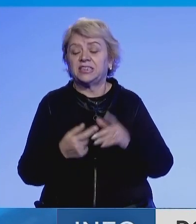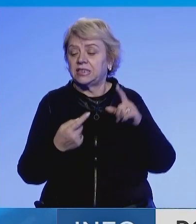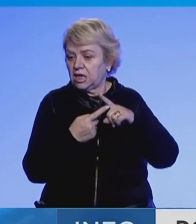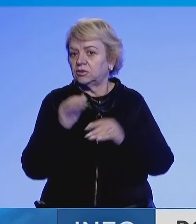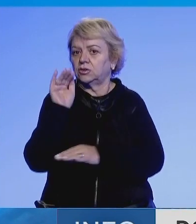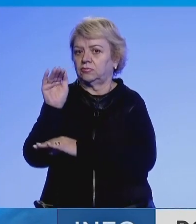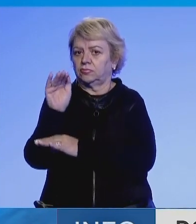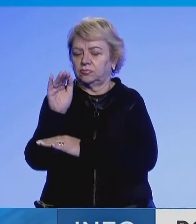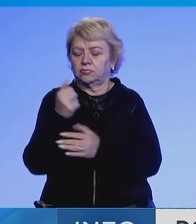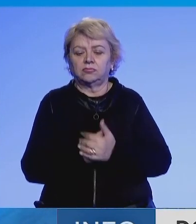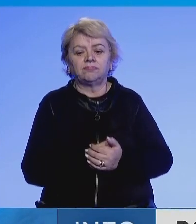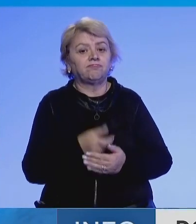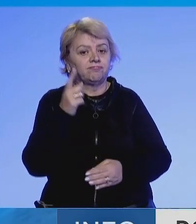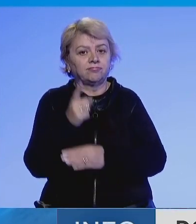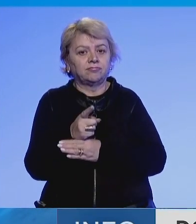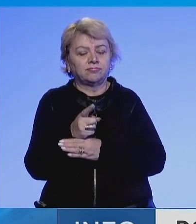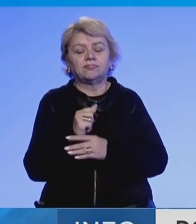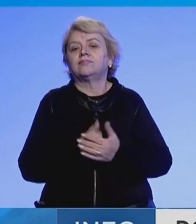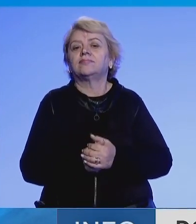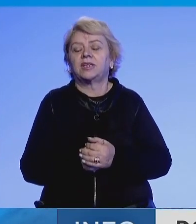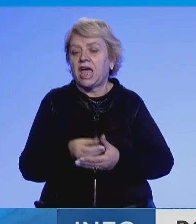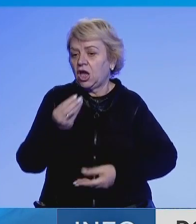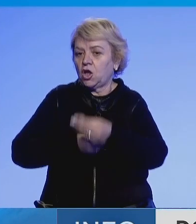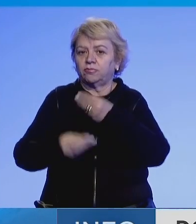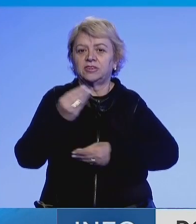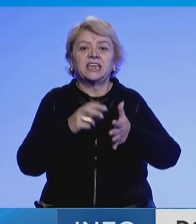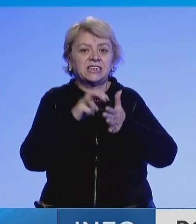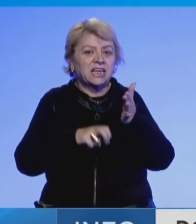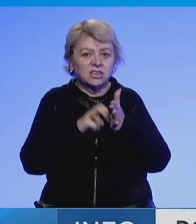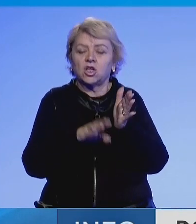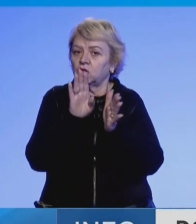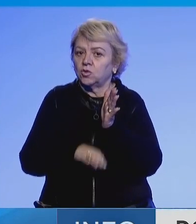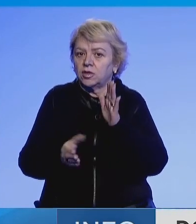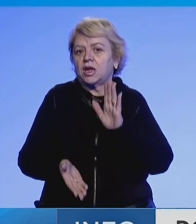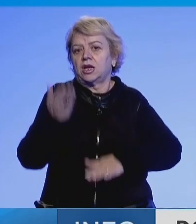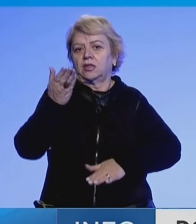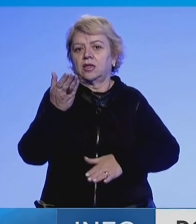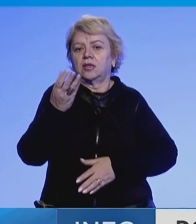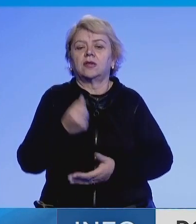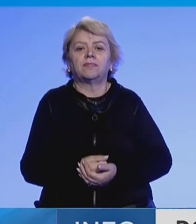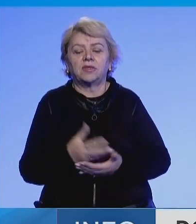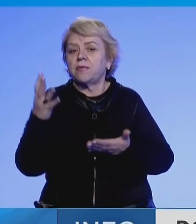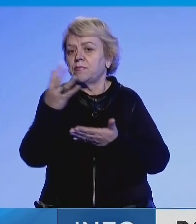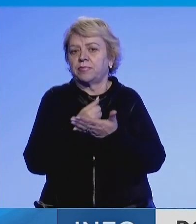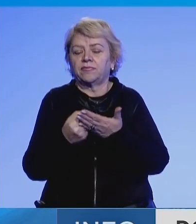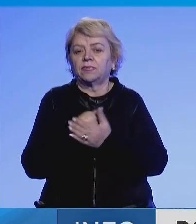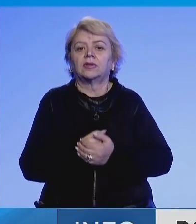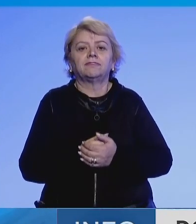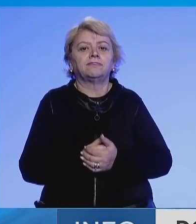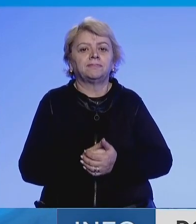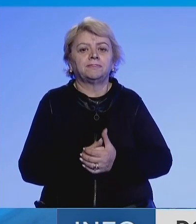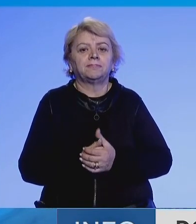një deklaratë që ata kishin përcaktuar një vizion për një ekonomi me taksat dhe ullta dhe me rritje të lartë që dhe të përfitante nga brexit.